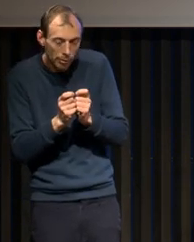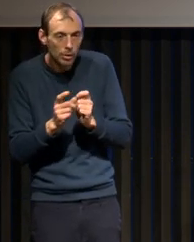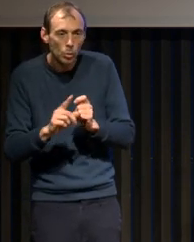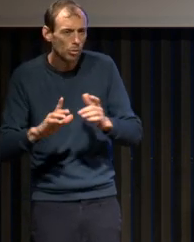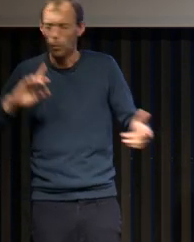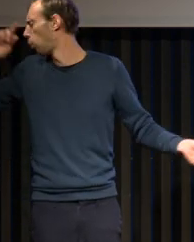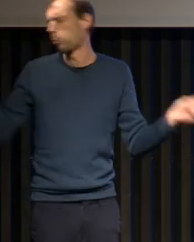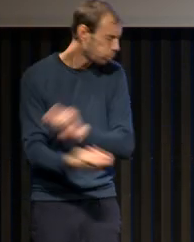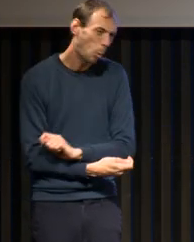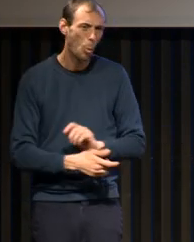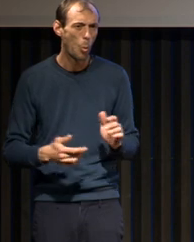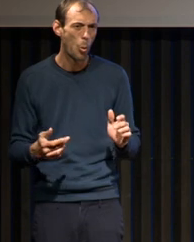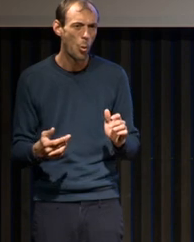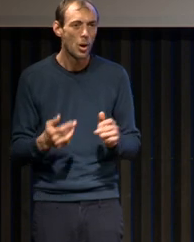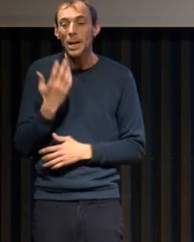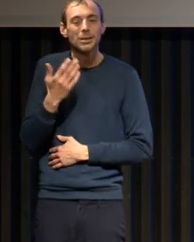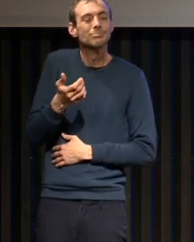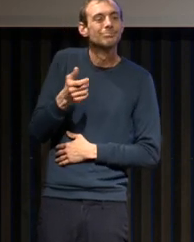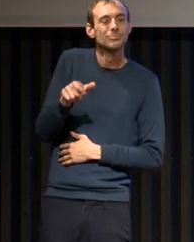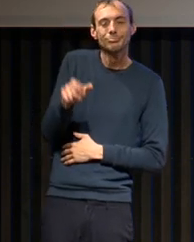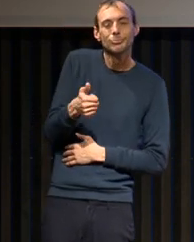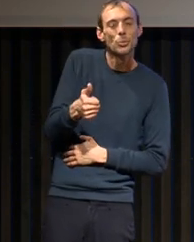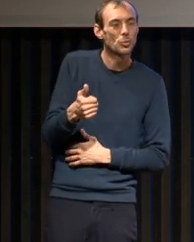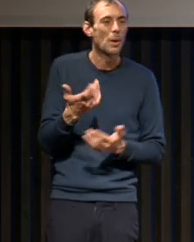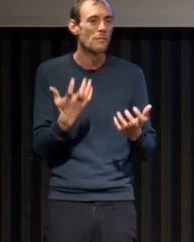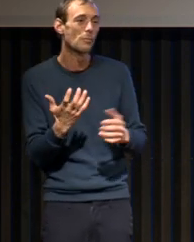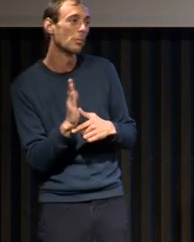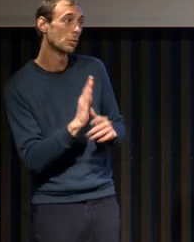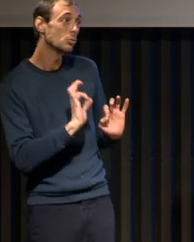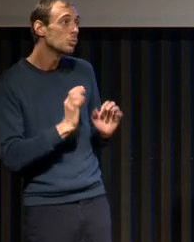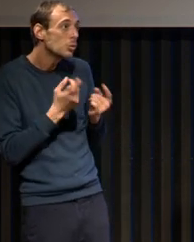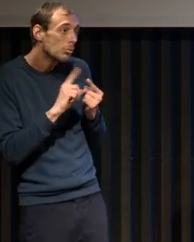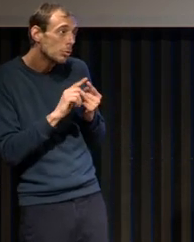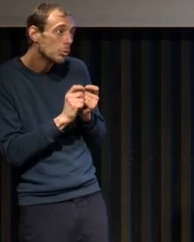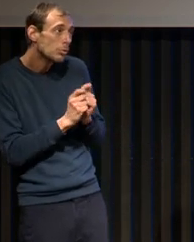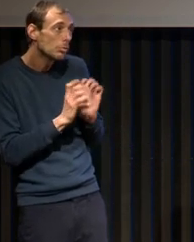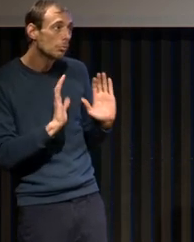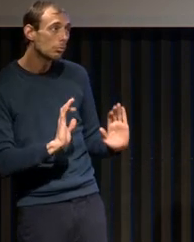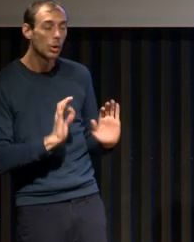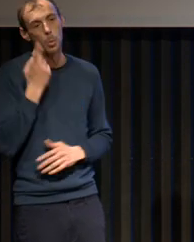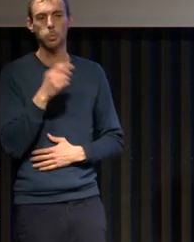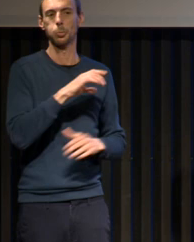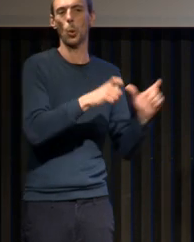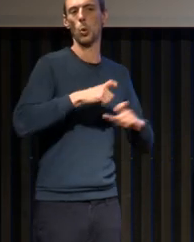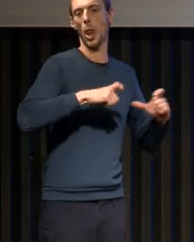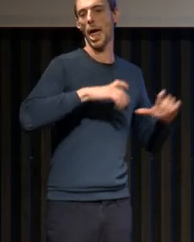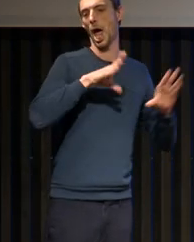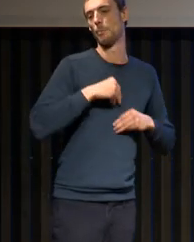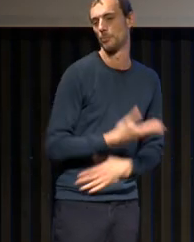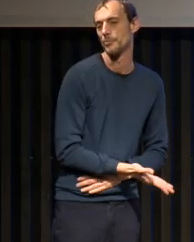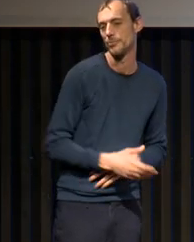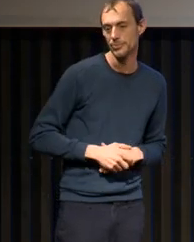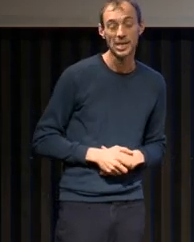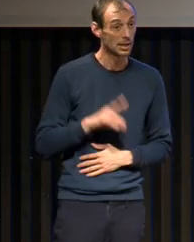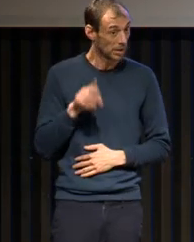Mais il le présente comme une retouche pour que ça soit accepté par ses collègues. Qu'est-ce qu'il fait, cet Henri Gasto ? Il va faire une polygraphie la nuit.